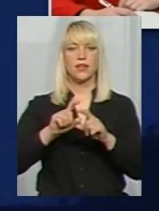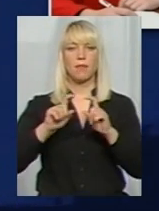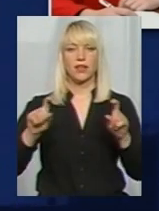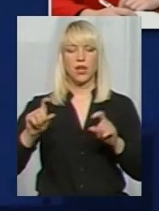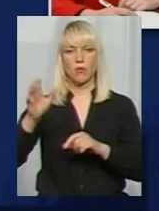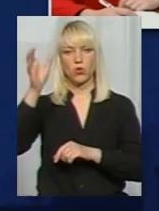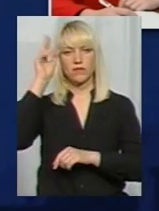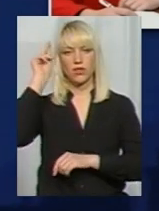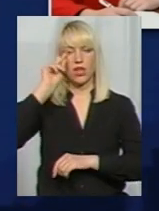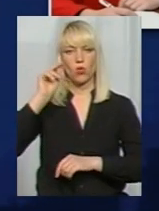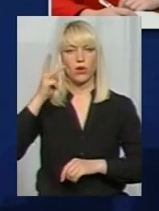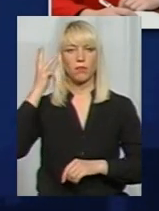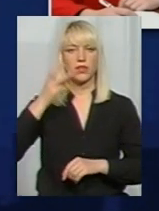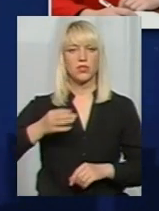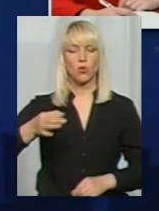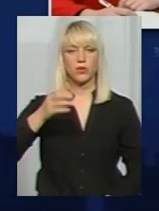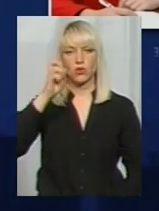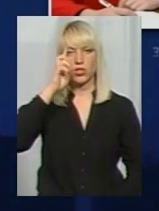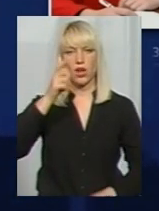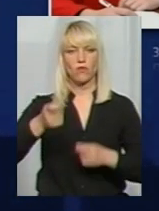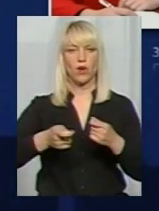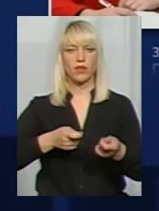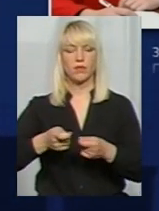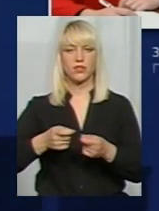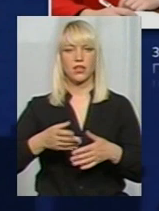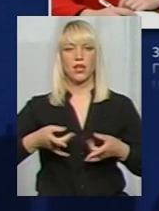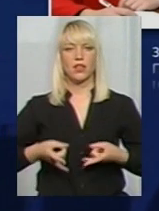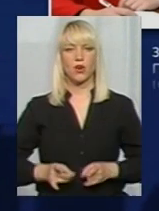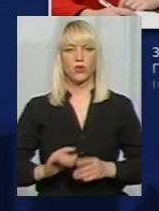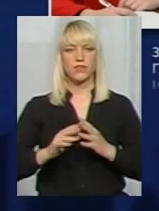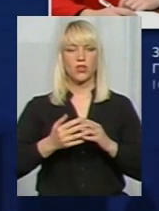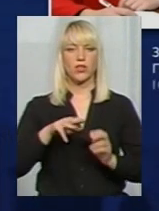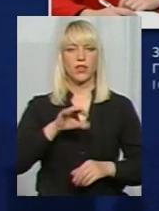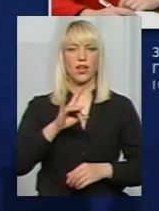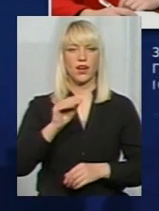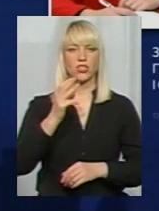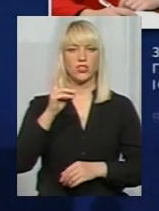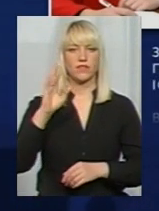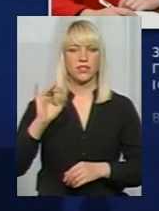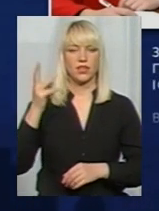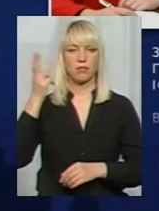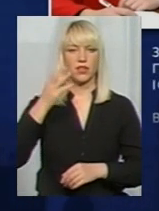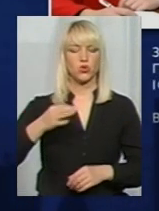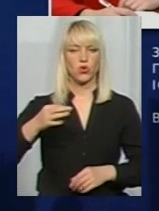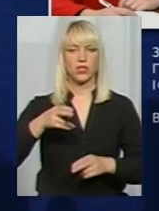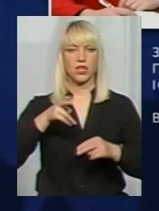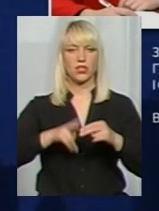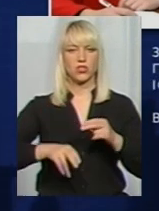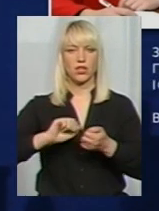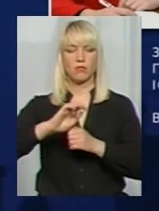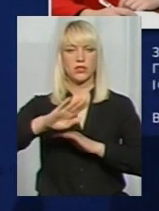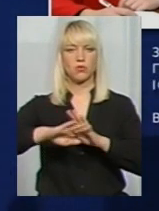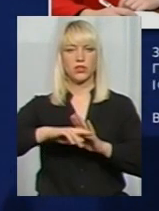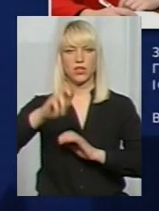освіти і науки Хмельницької обласної державної адміністрації. Народилась у селі Терешівці Хмельницького району. Закінчила Кам'янець